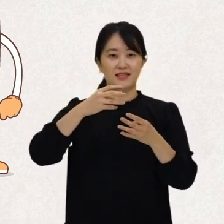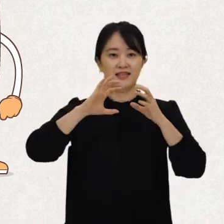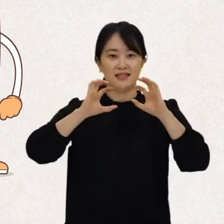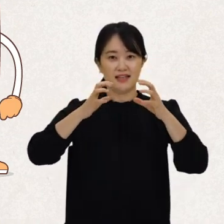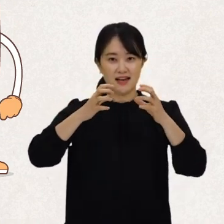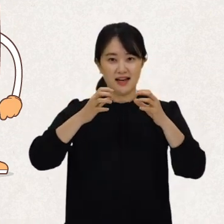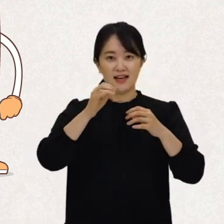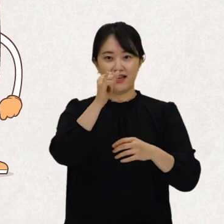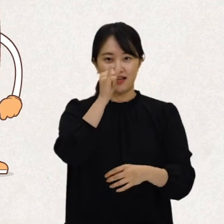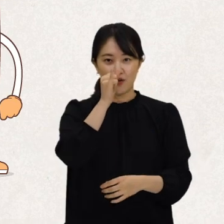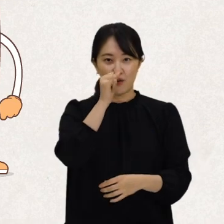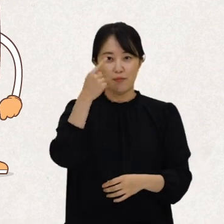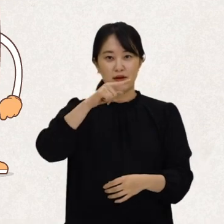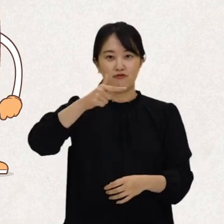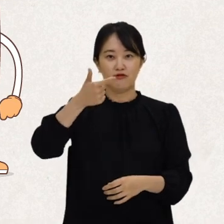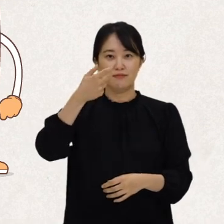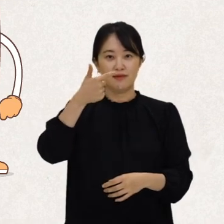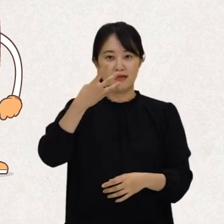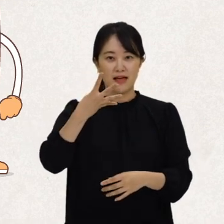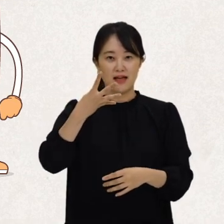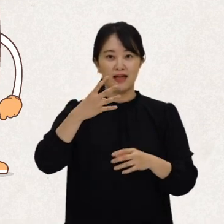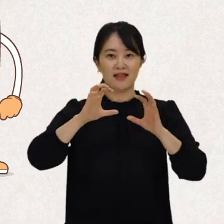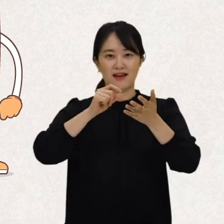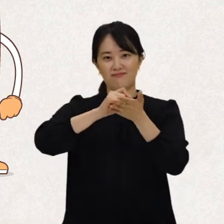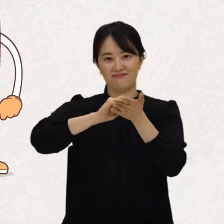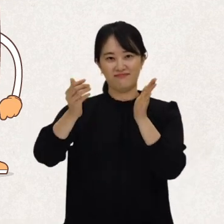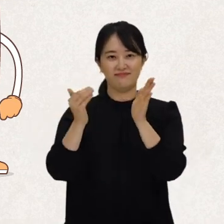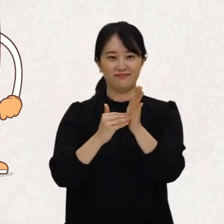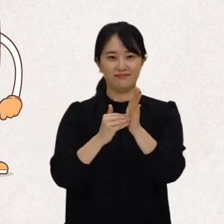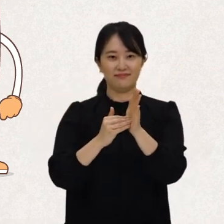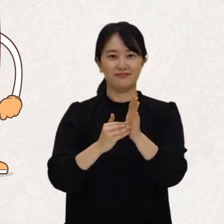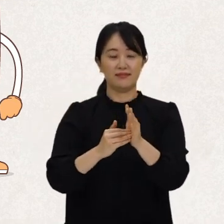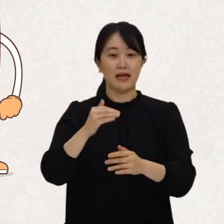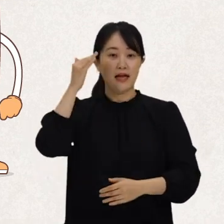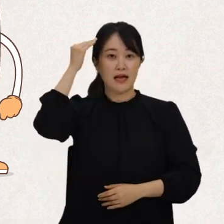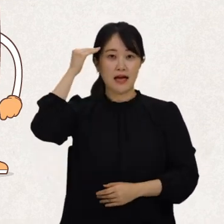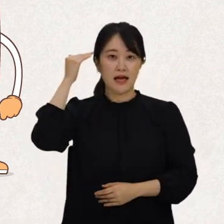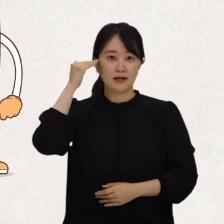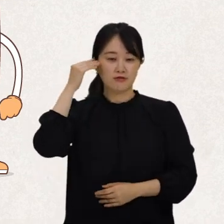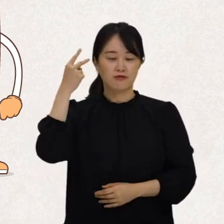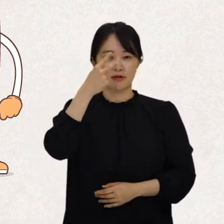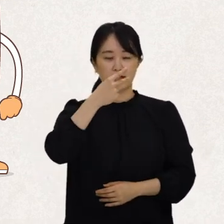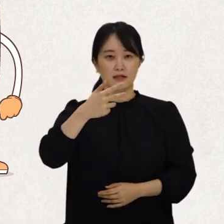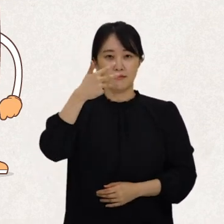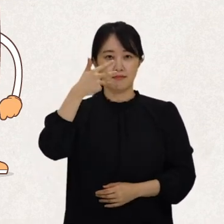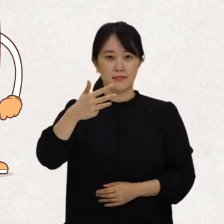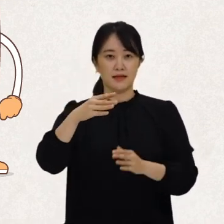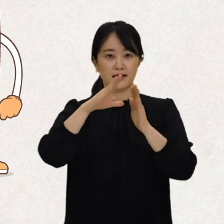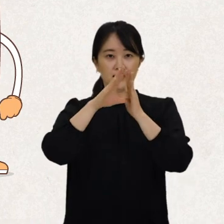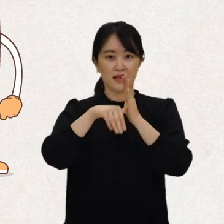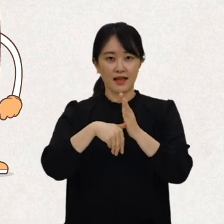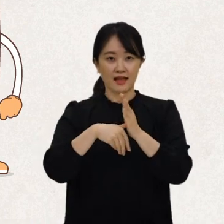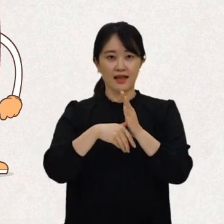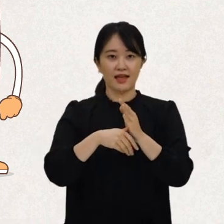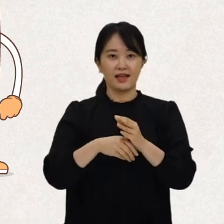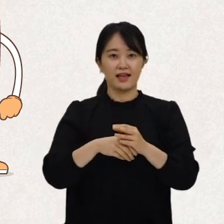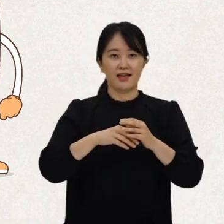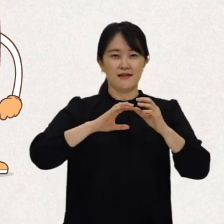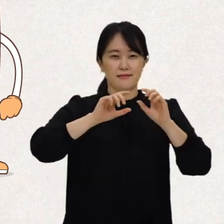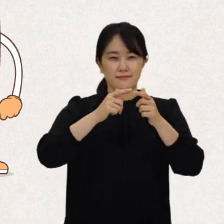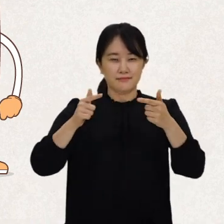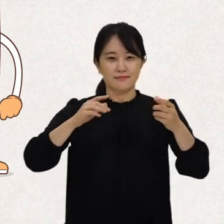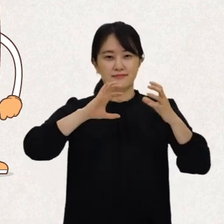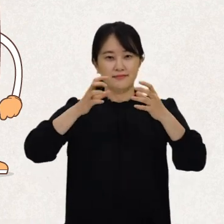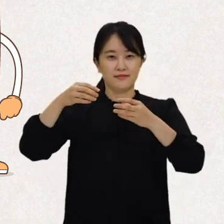164개국이 서명했어요. 우리나라도 2008년에 호주, 사우디아라비아를